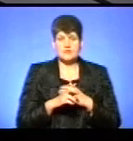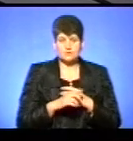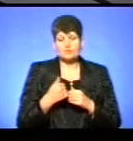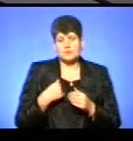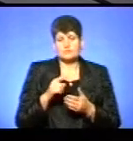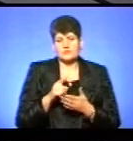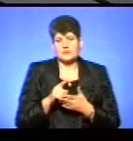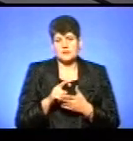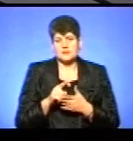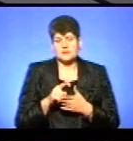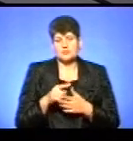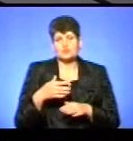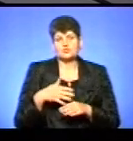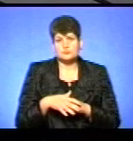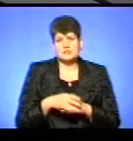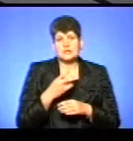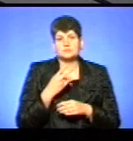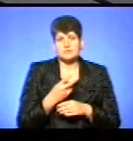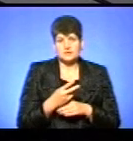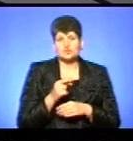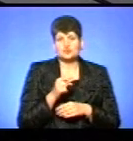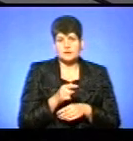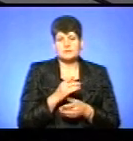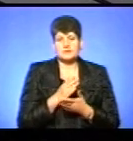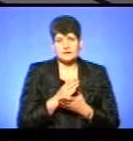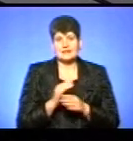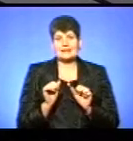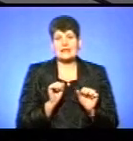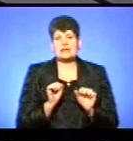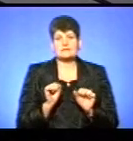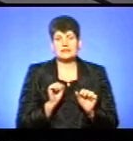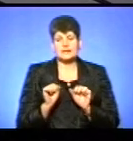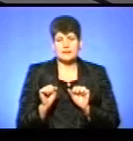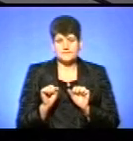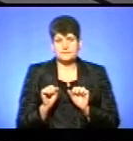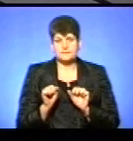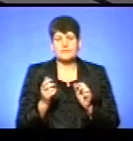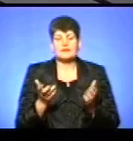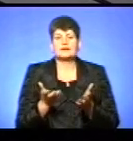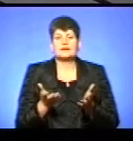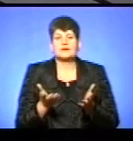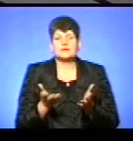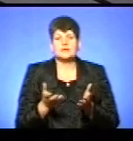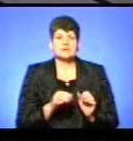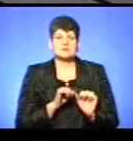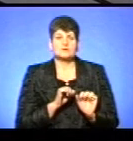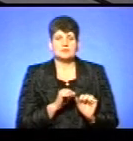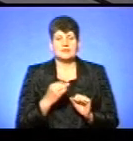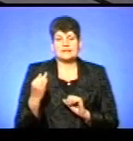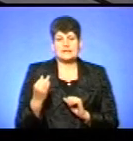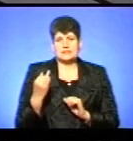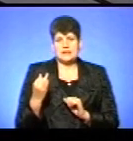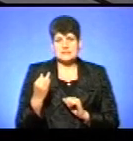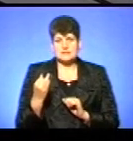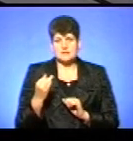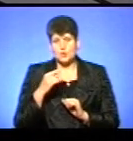повинні розрізняти і бачити, що там є керівники, які обстоюють інтереси